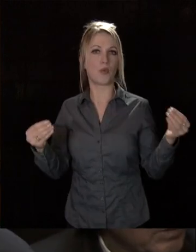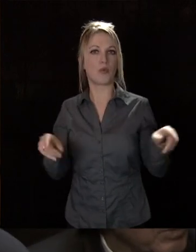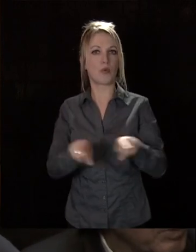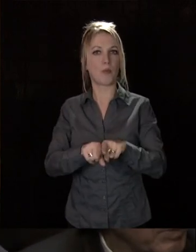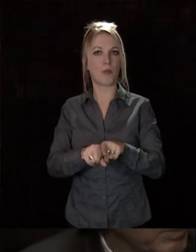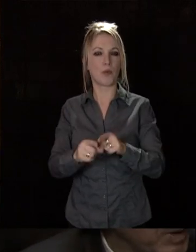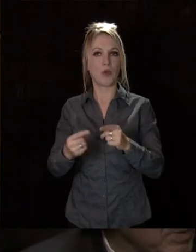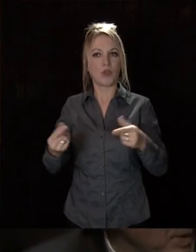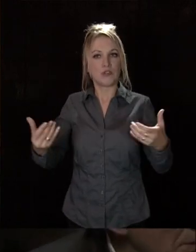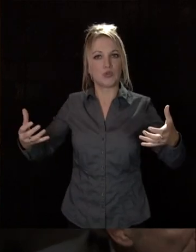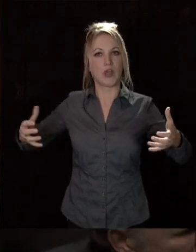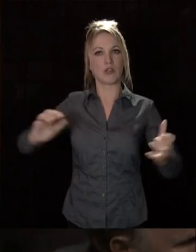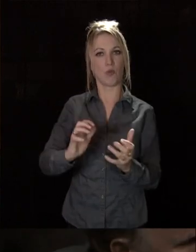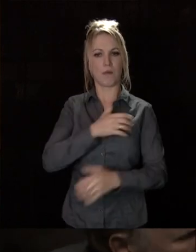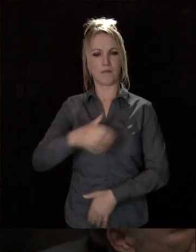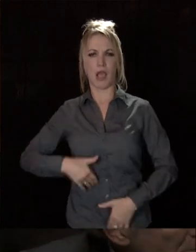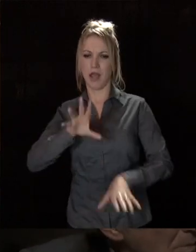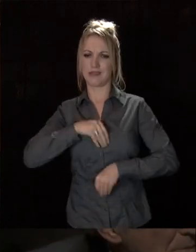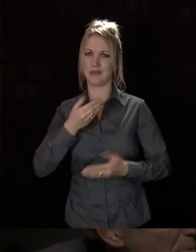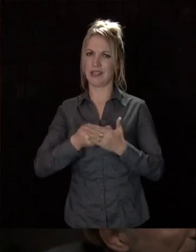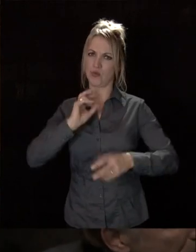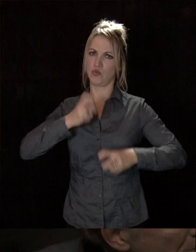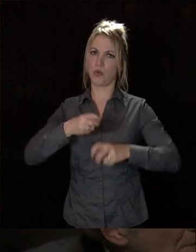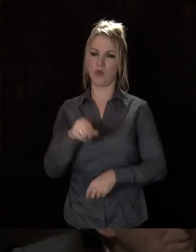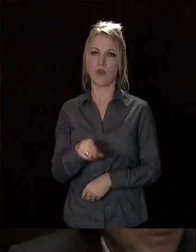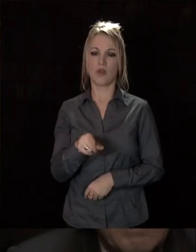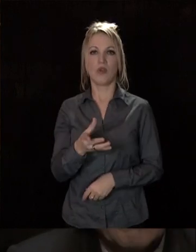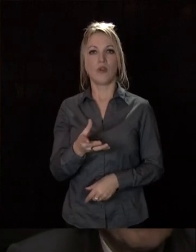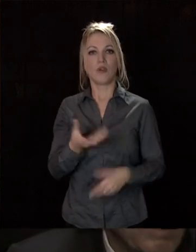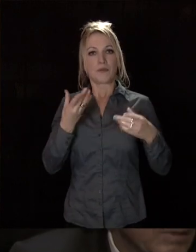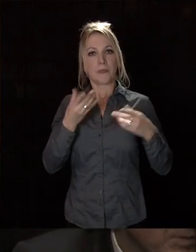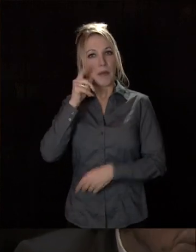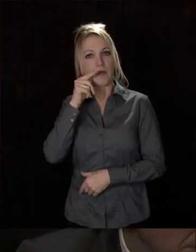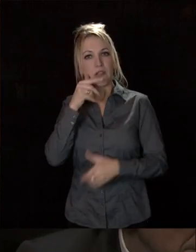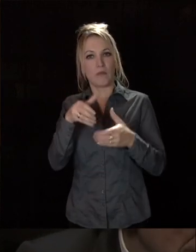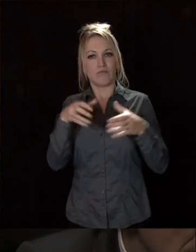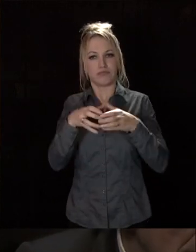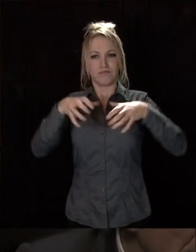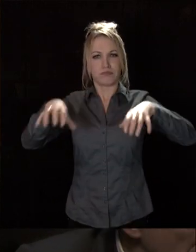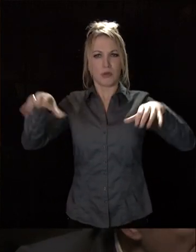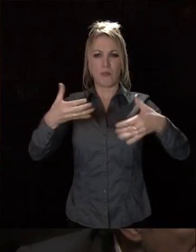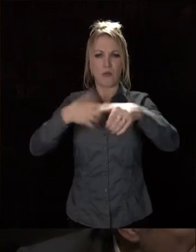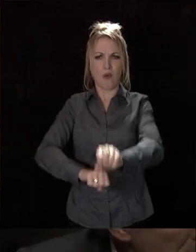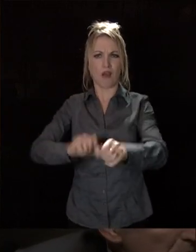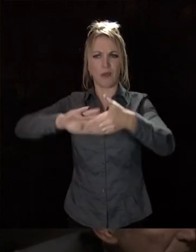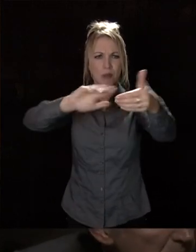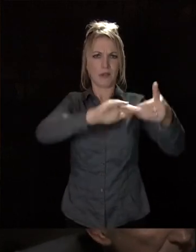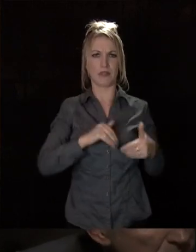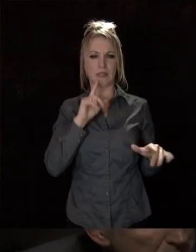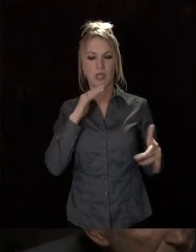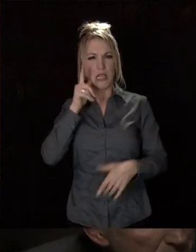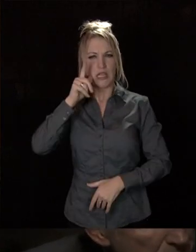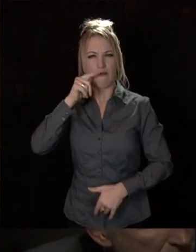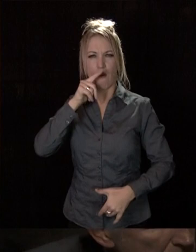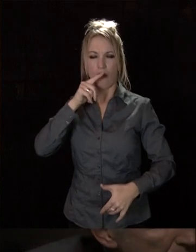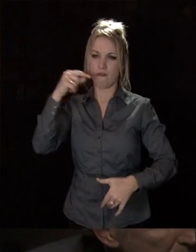recentralisation que les maires ont du mal à accepter. Oui, notre République est décentralisée. Cela implique la conjugaison de l'effort